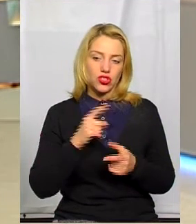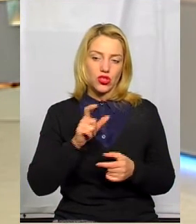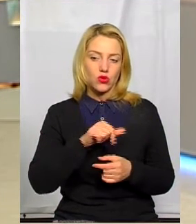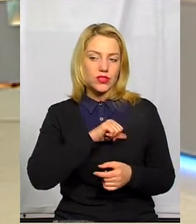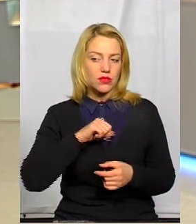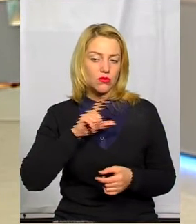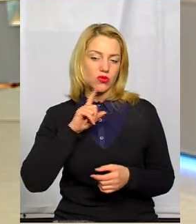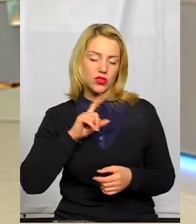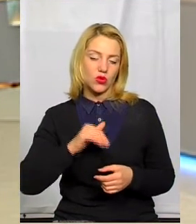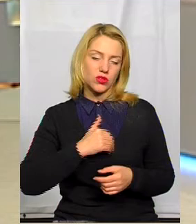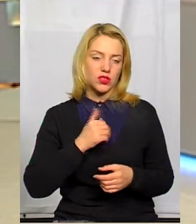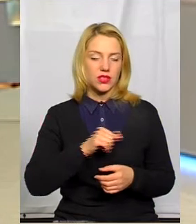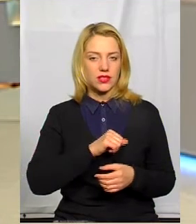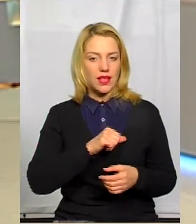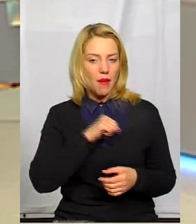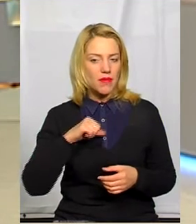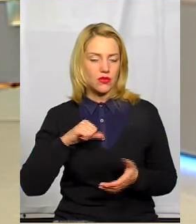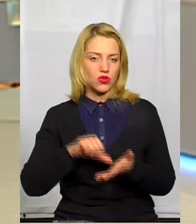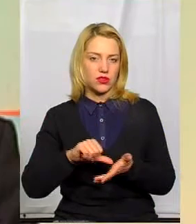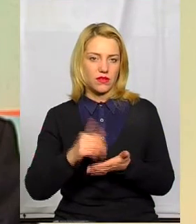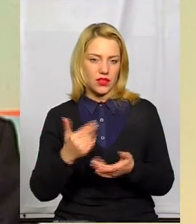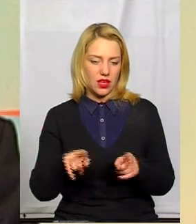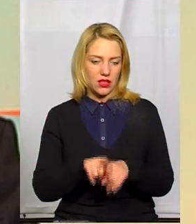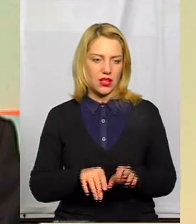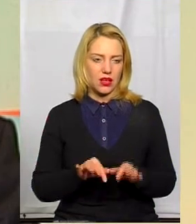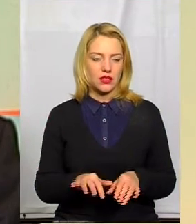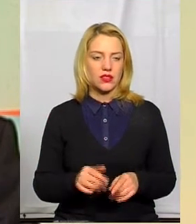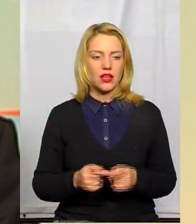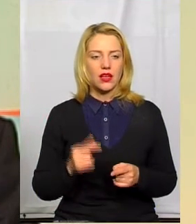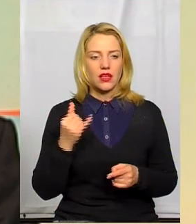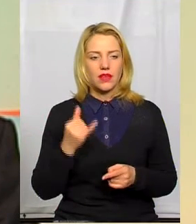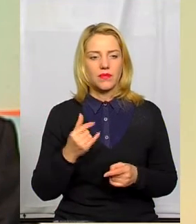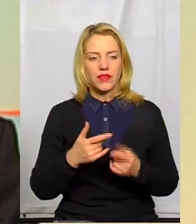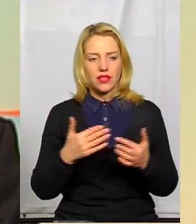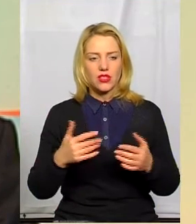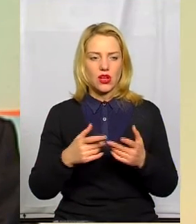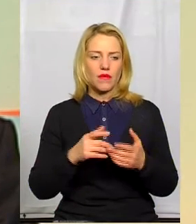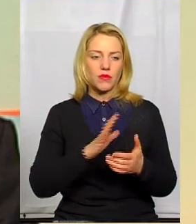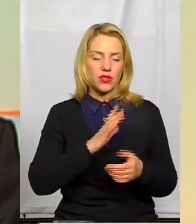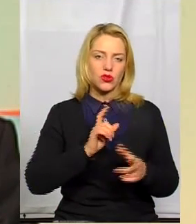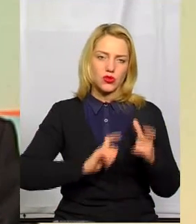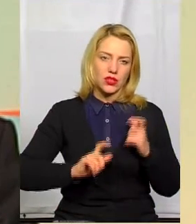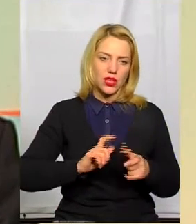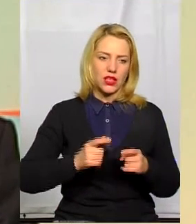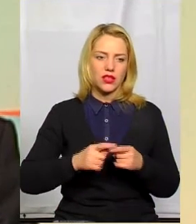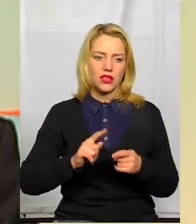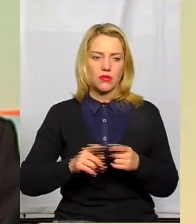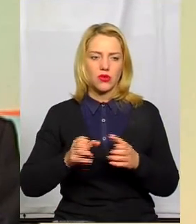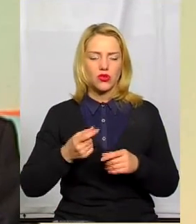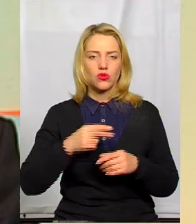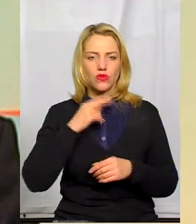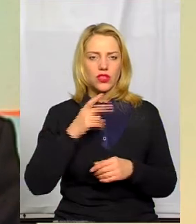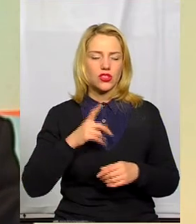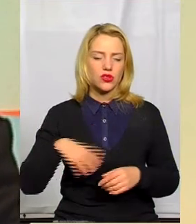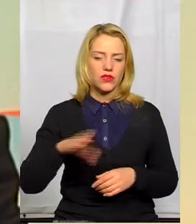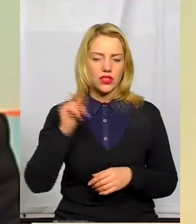ініціативу, щоб долучатися до вашого акції? Сьогодні була низка громадських організацій, інші в якихось установ, об'єднань, декілька студентів траплялося, беручи до уваги те,